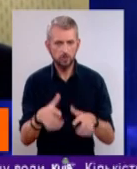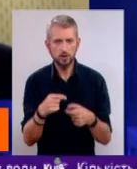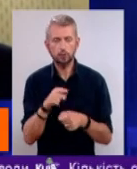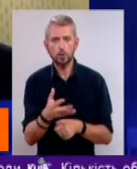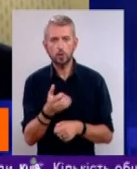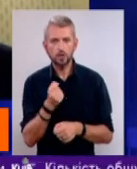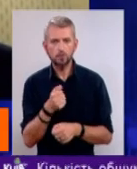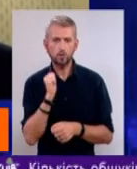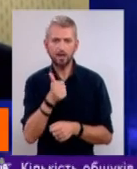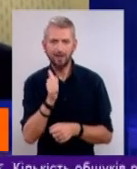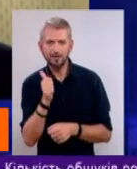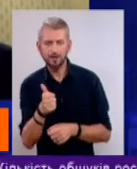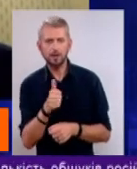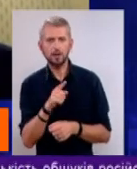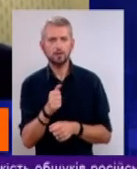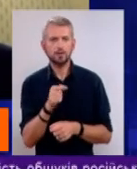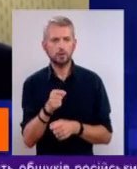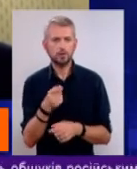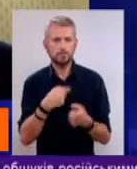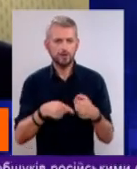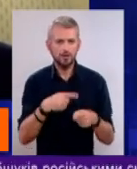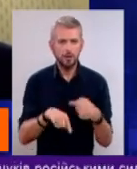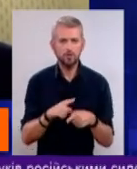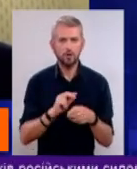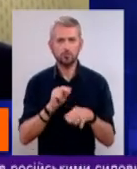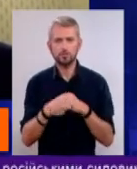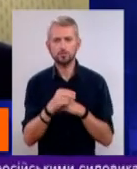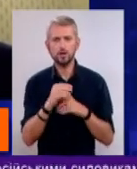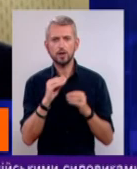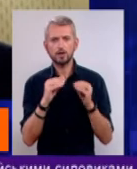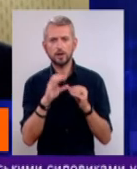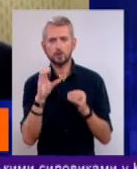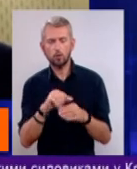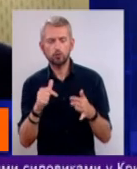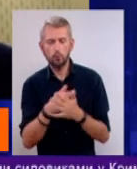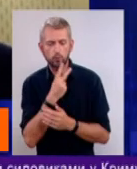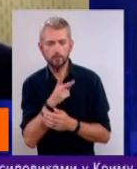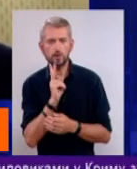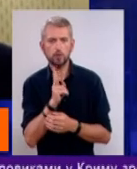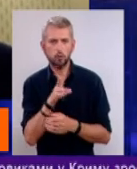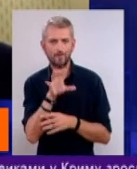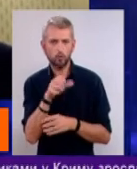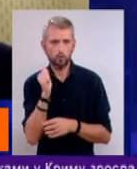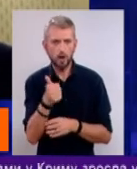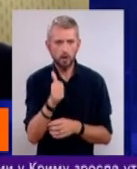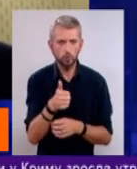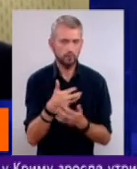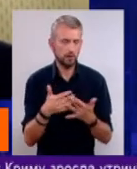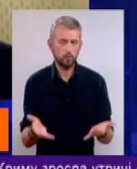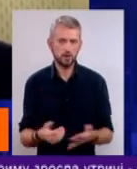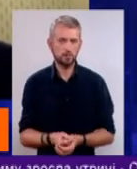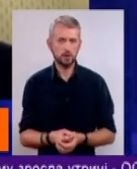отримують лайки, за якими вони вертаються, буквально за 10 секунд знов подивляться, хто там на його фотку лагнує і тому подібне.